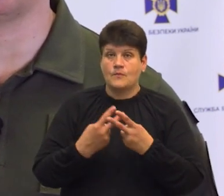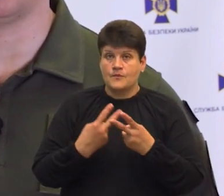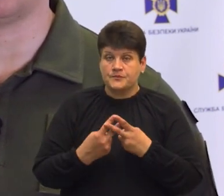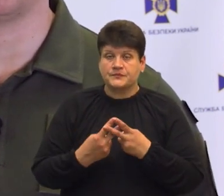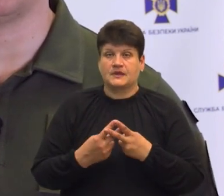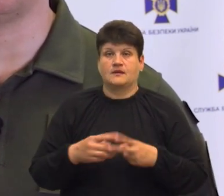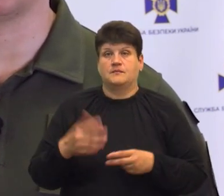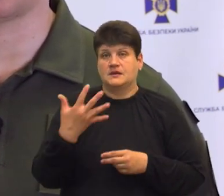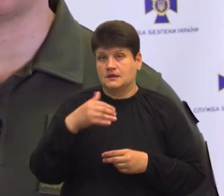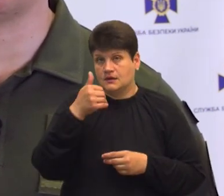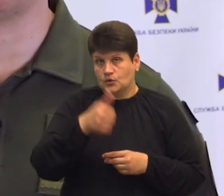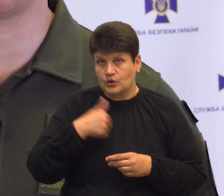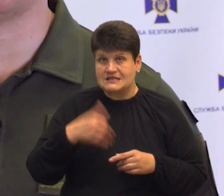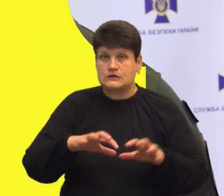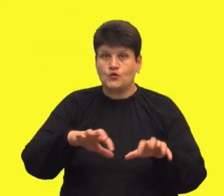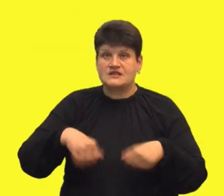конфіскацією майна.